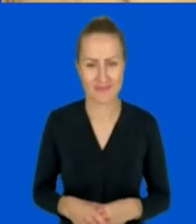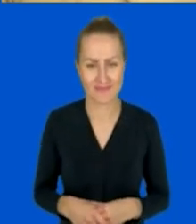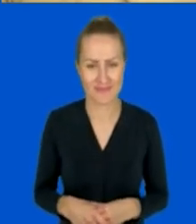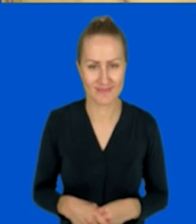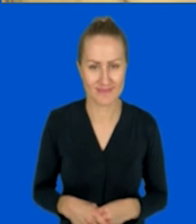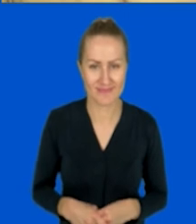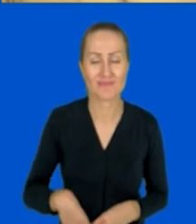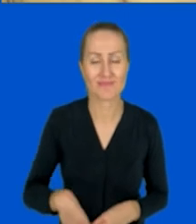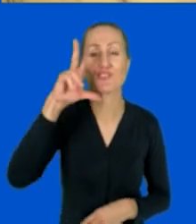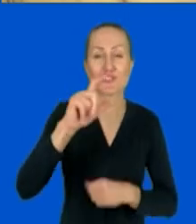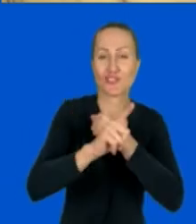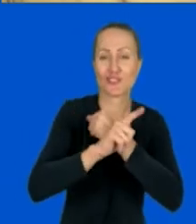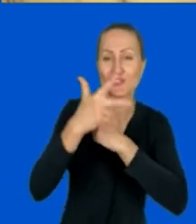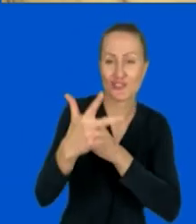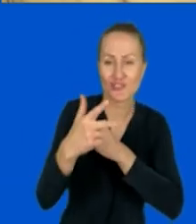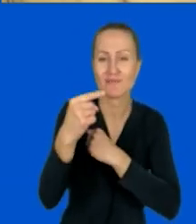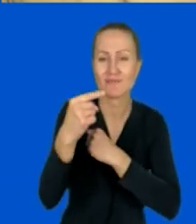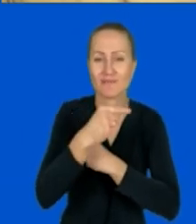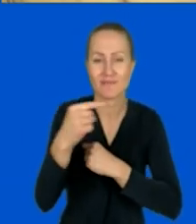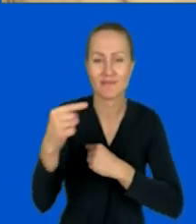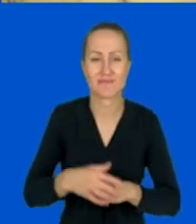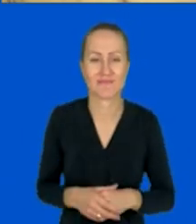3-7-3, no tak, końcówka.